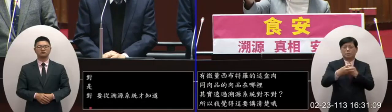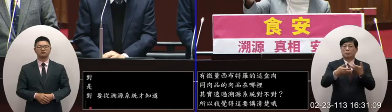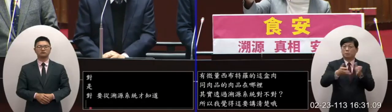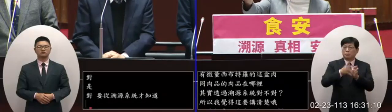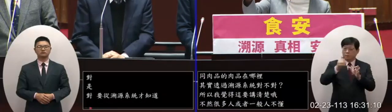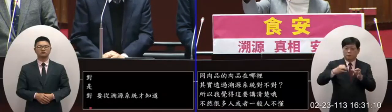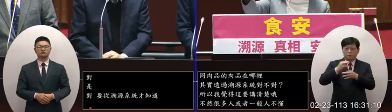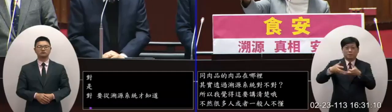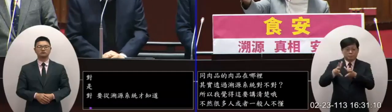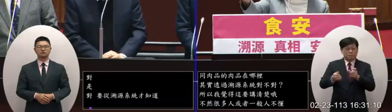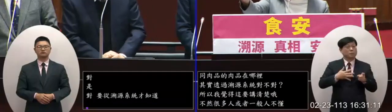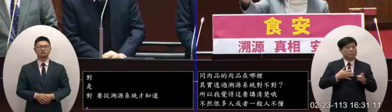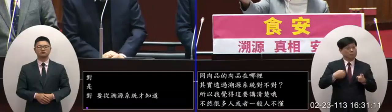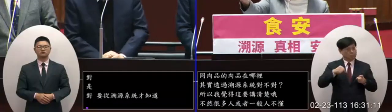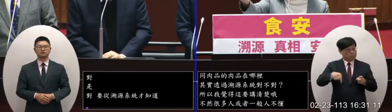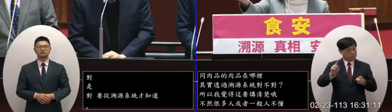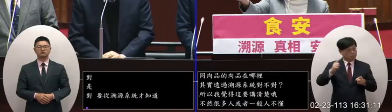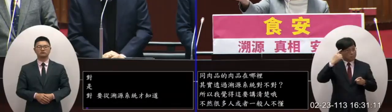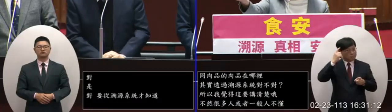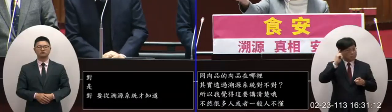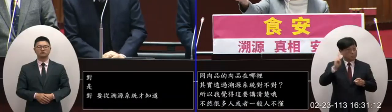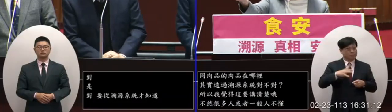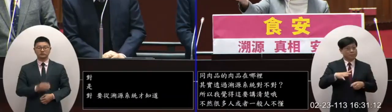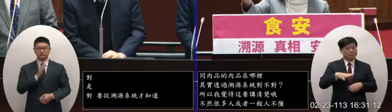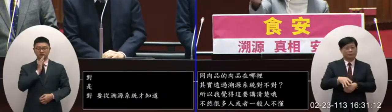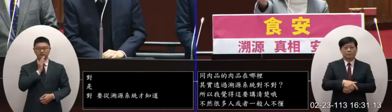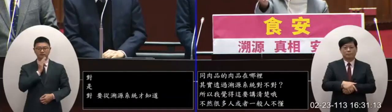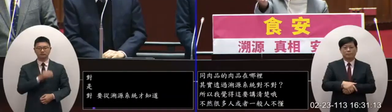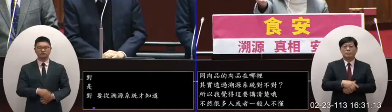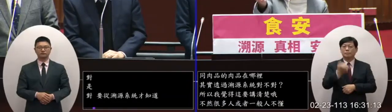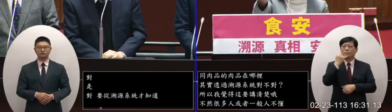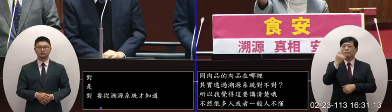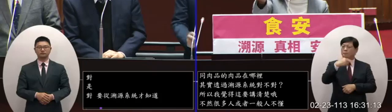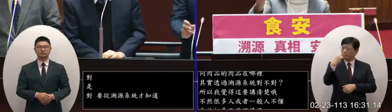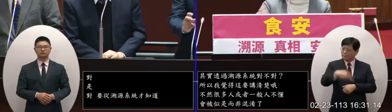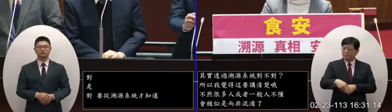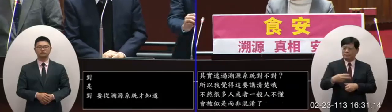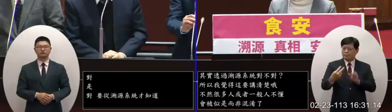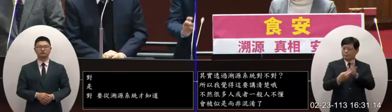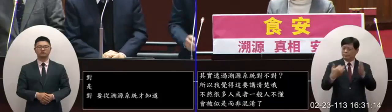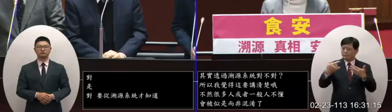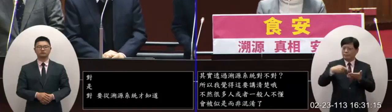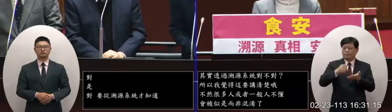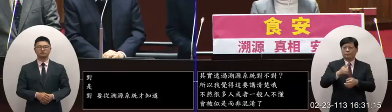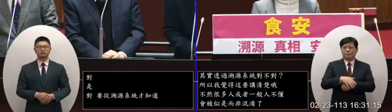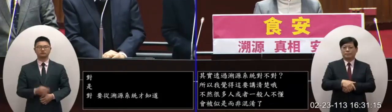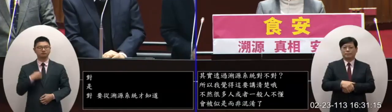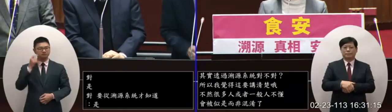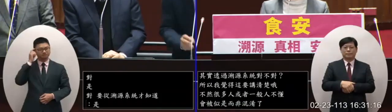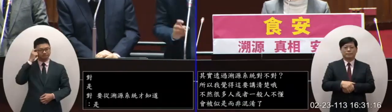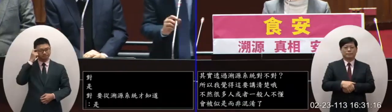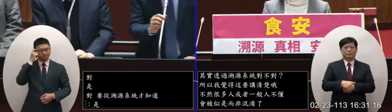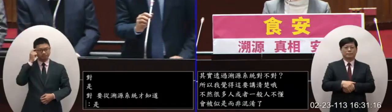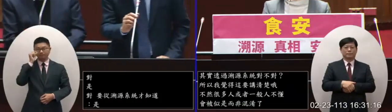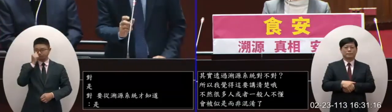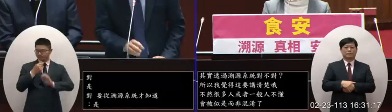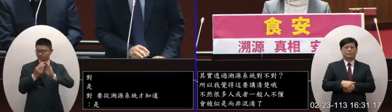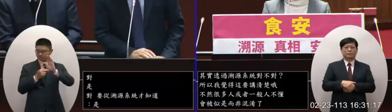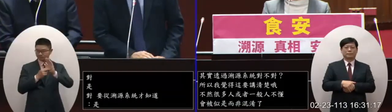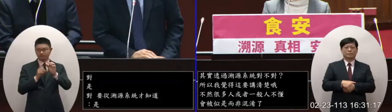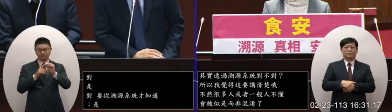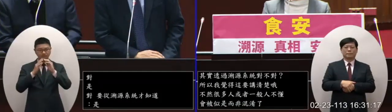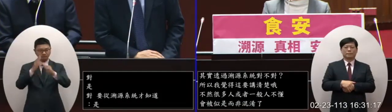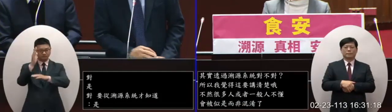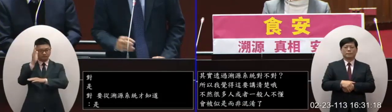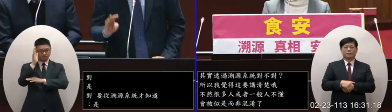部長還有經濟部部長你知道我在說的邏輯是什麼對不對你可不可以再清楚說一下我想特別說明一下譚東智